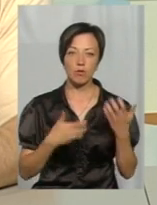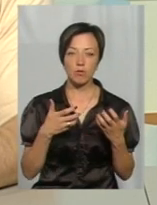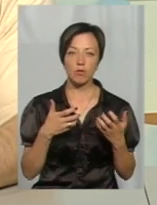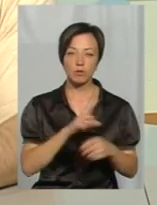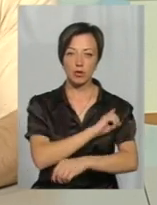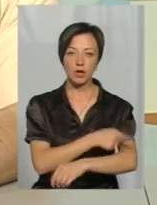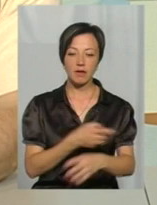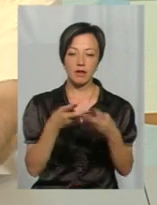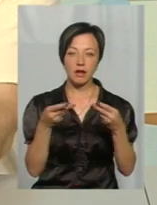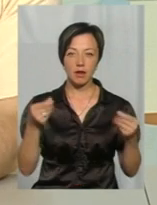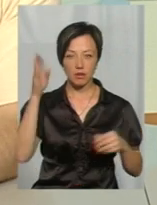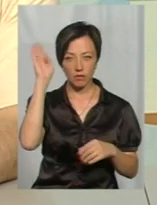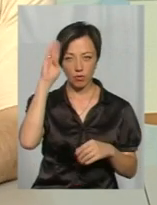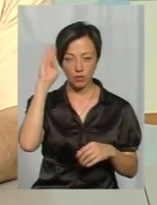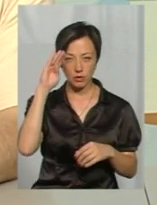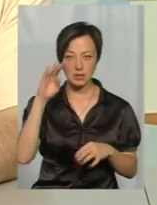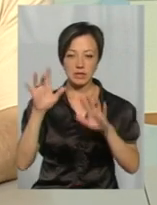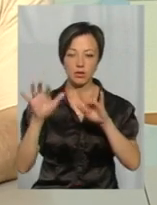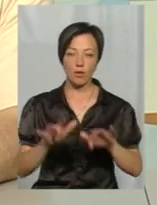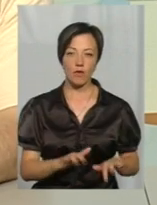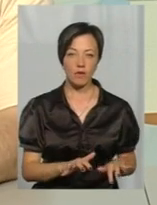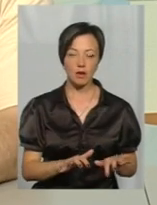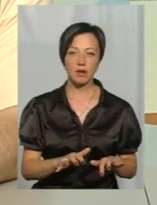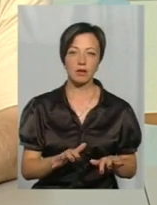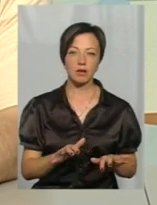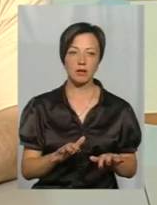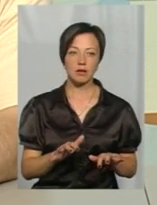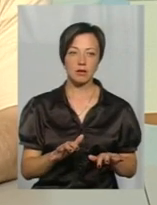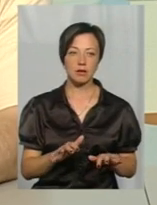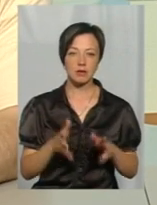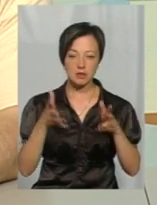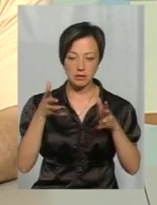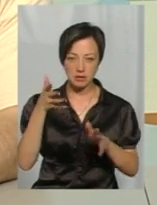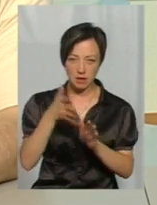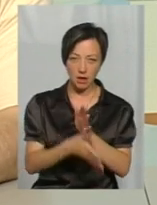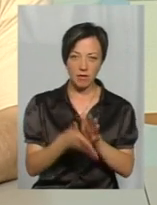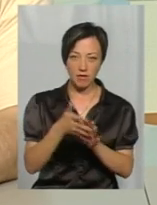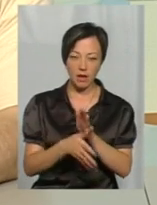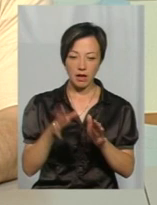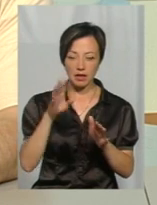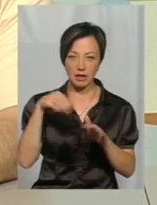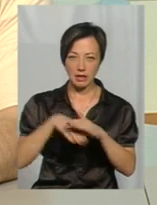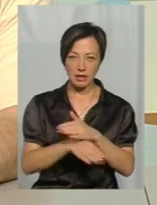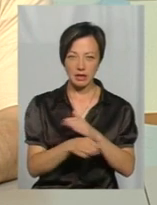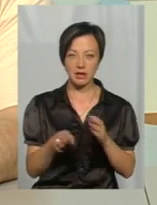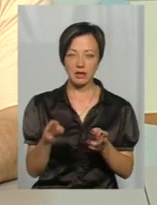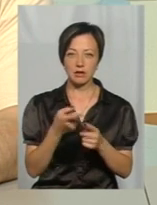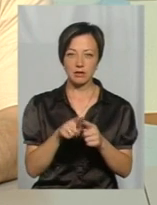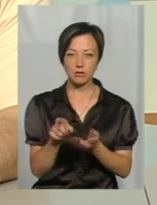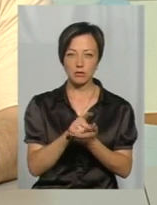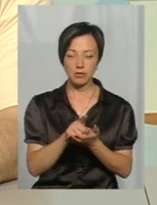вод снігових, де проходить заливання нір, тому чисельність шкідника